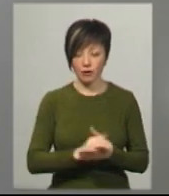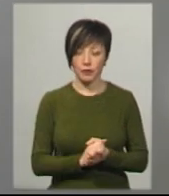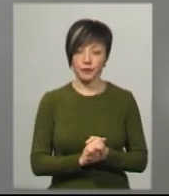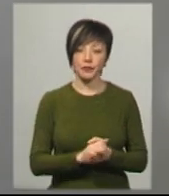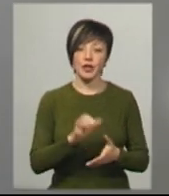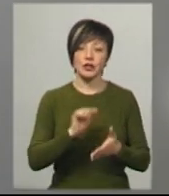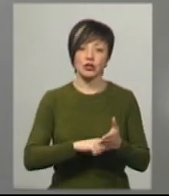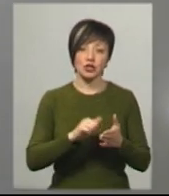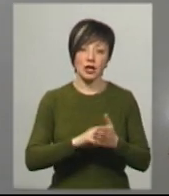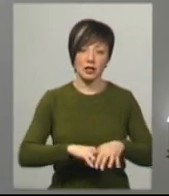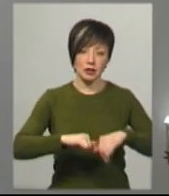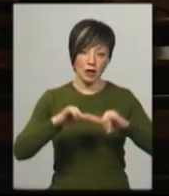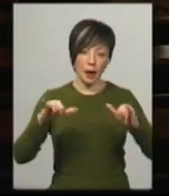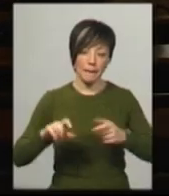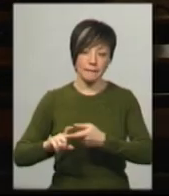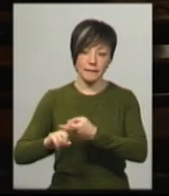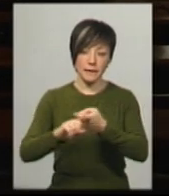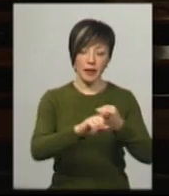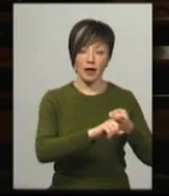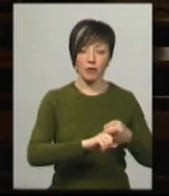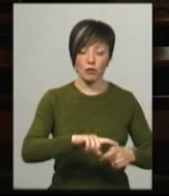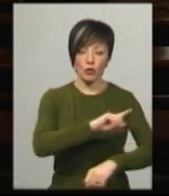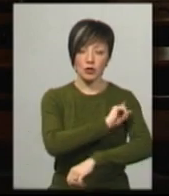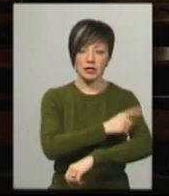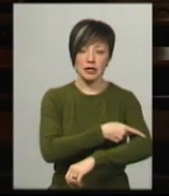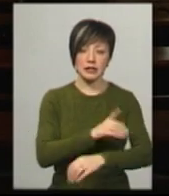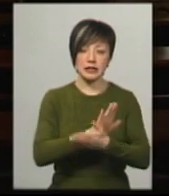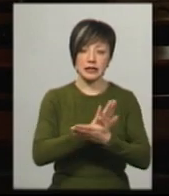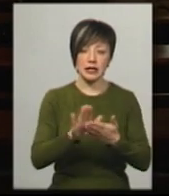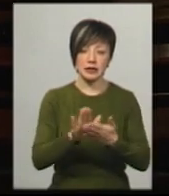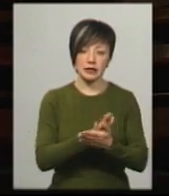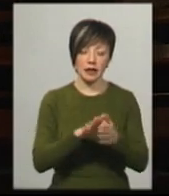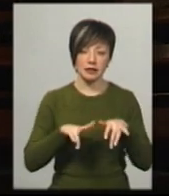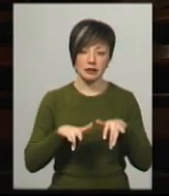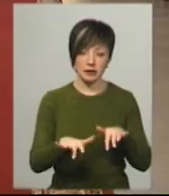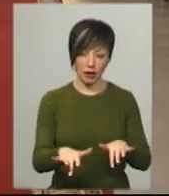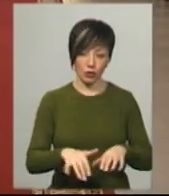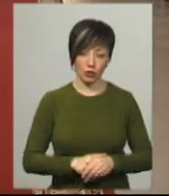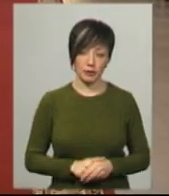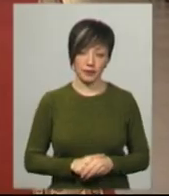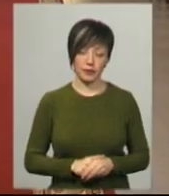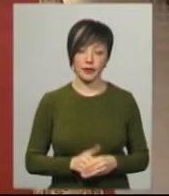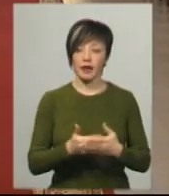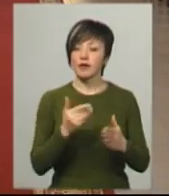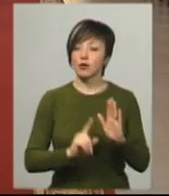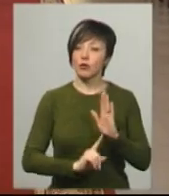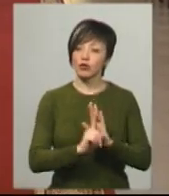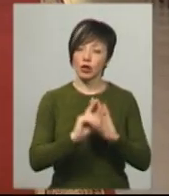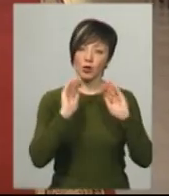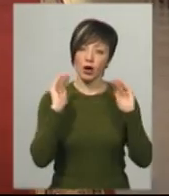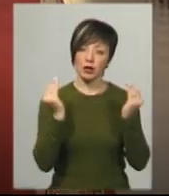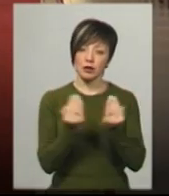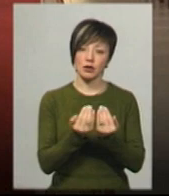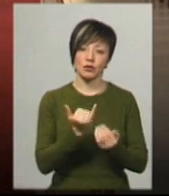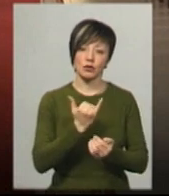Через епідемію коронавірусу в костелі посилили і санітарні заходи, каже отець Микола Лучинський. Від початку карантину в нас,